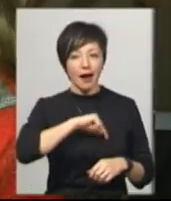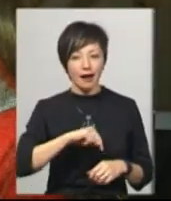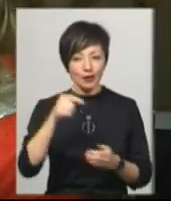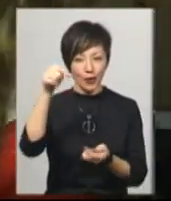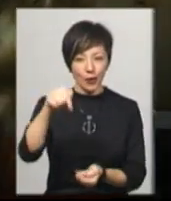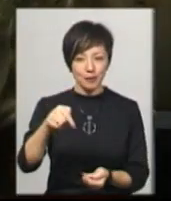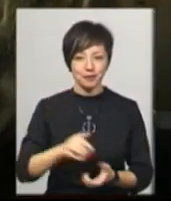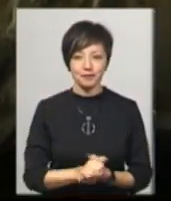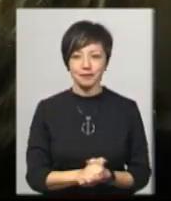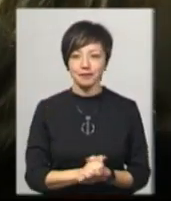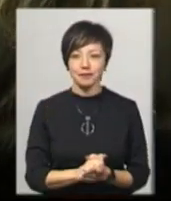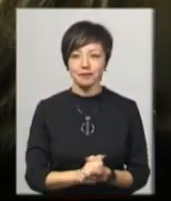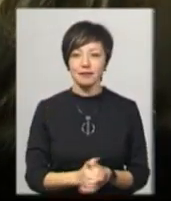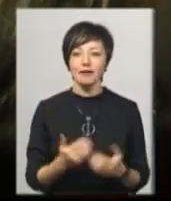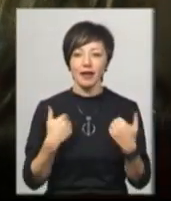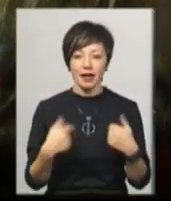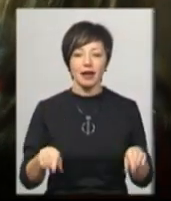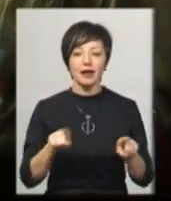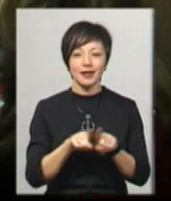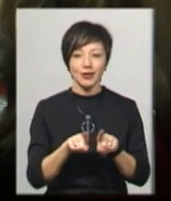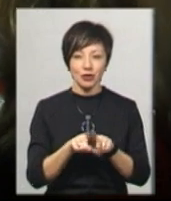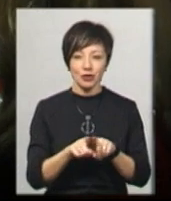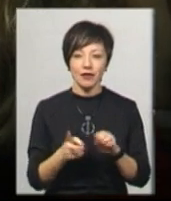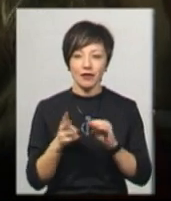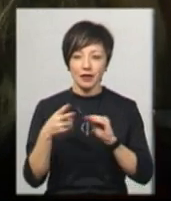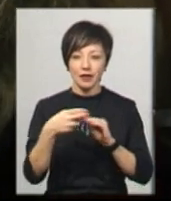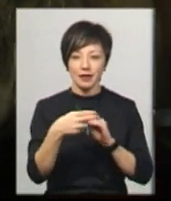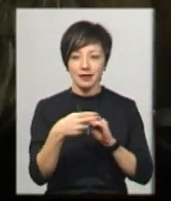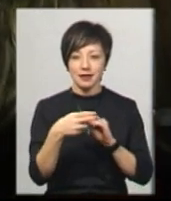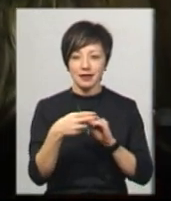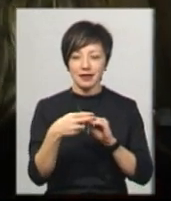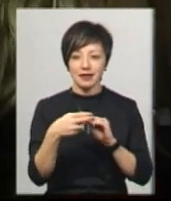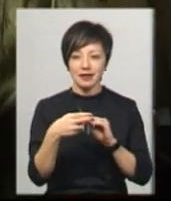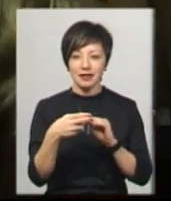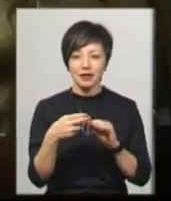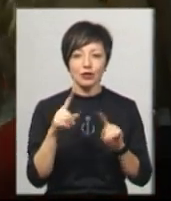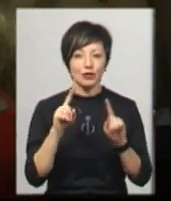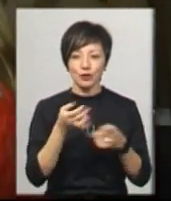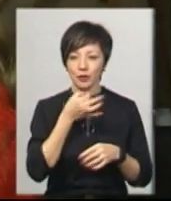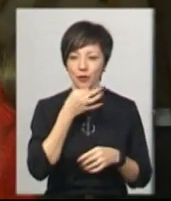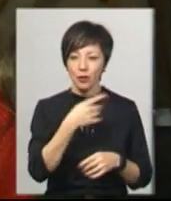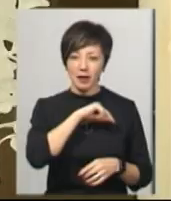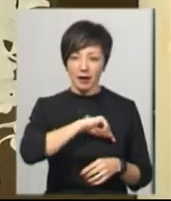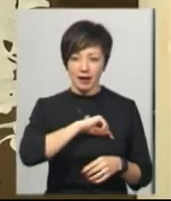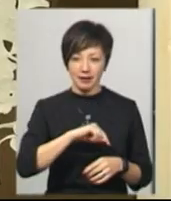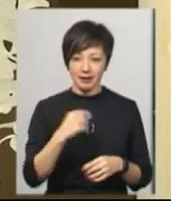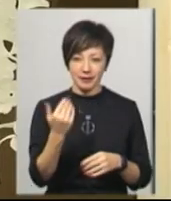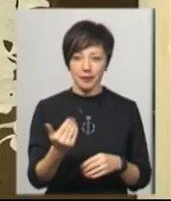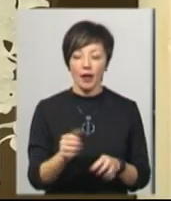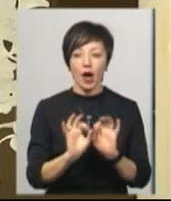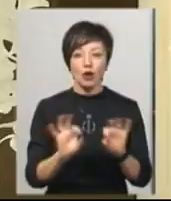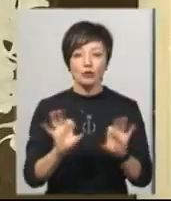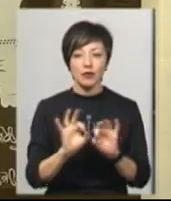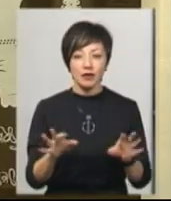Я теж виражаю інтонацію і мені це дуже подобається. Ольга